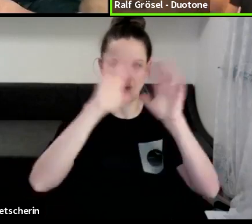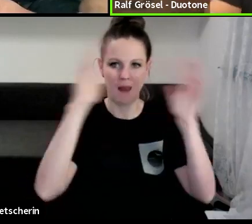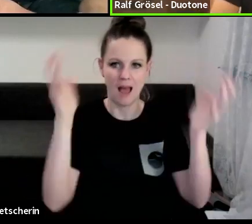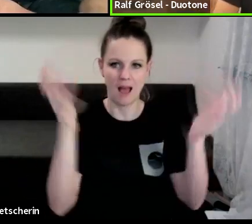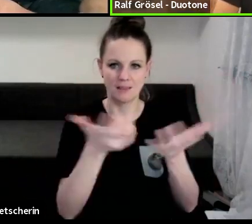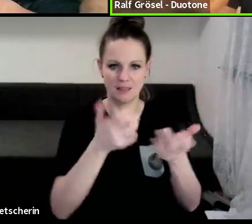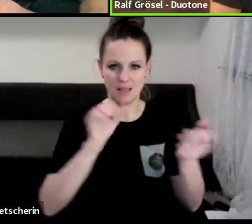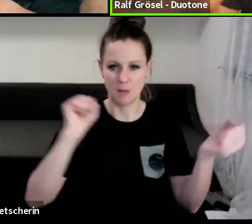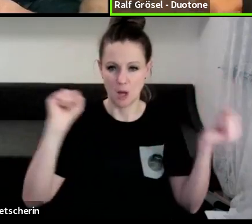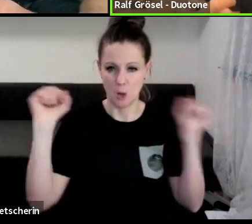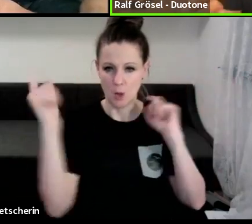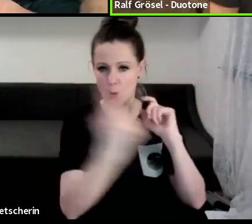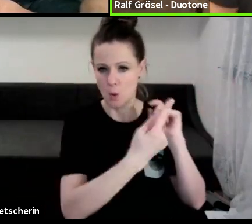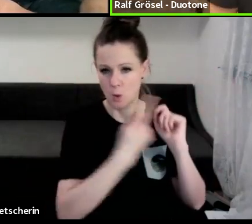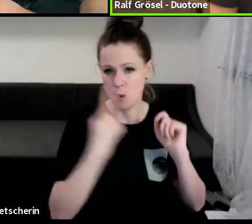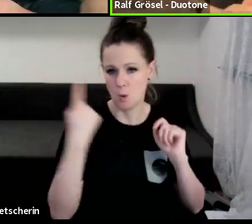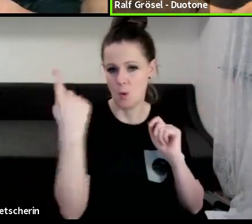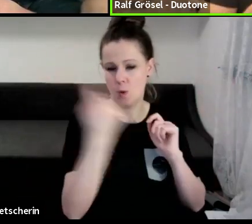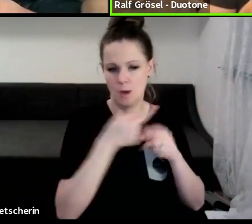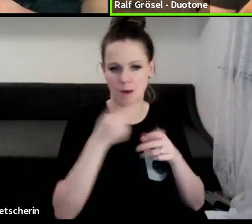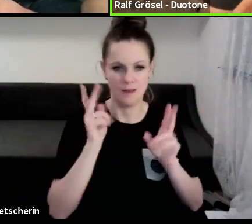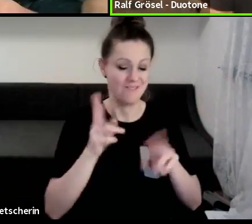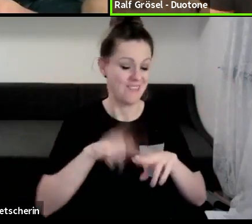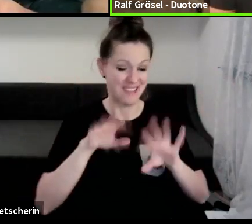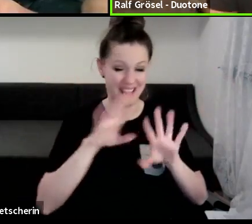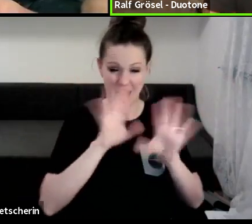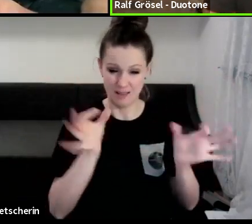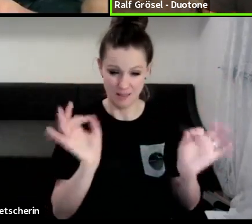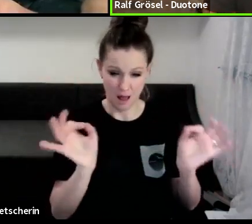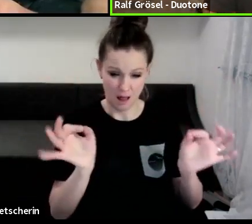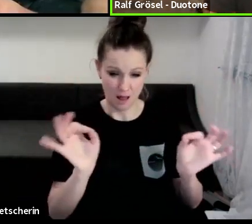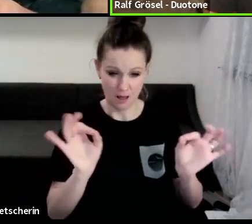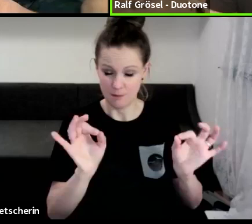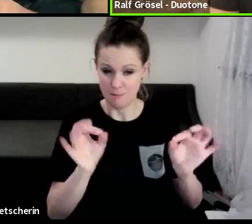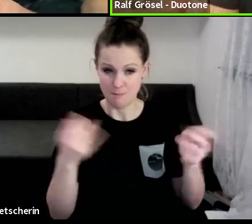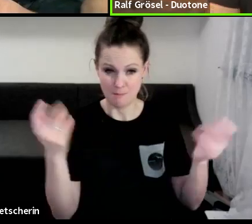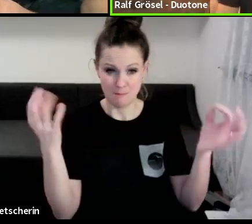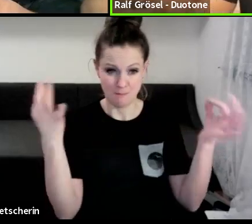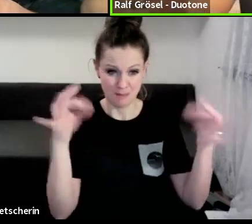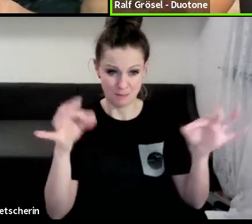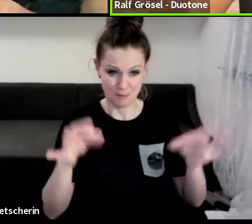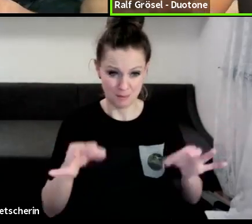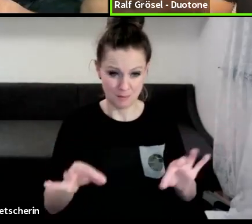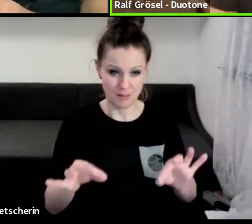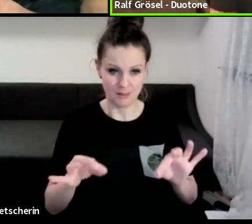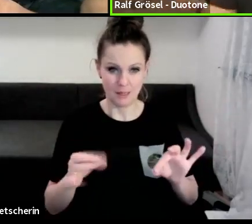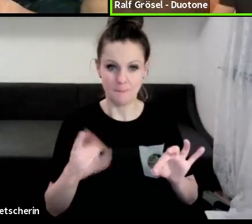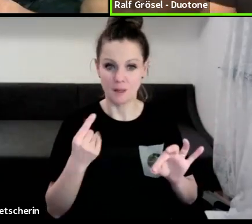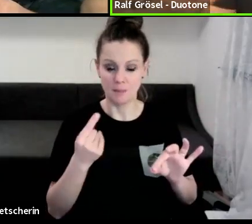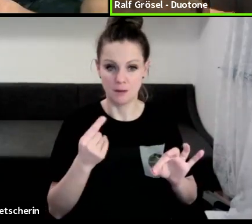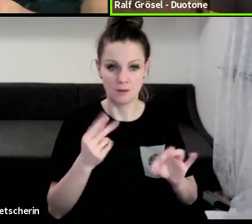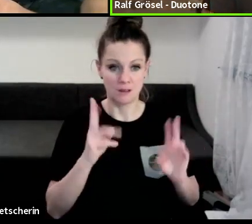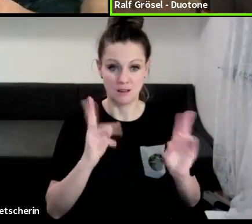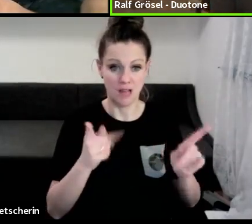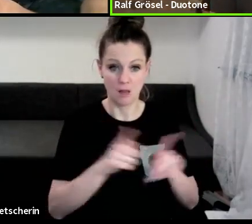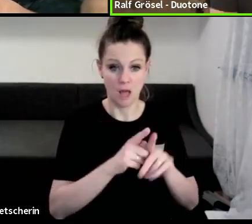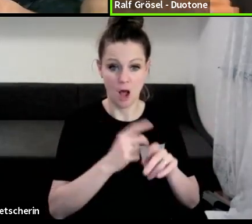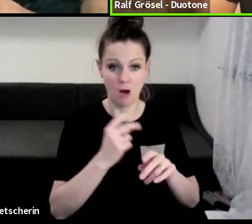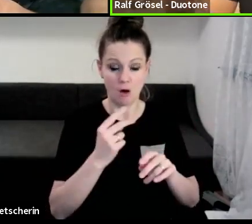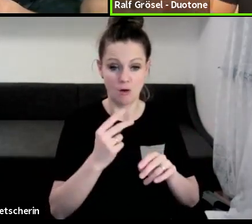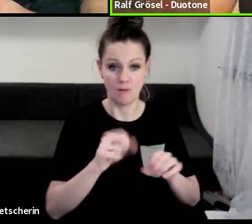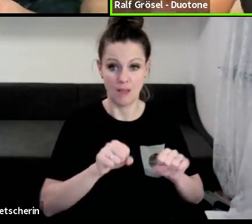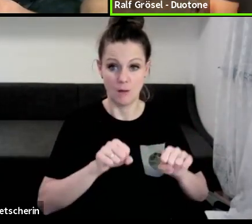Und wenn ich das richtig gut mache und wenn alles richtig zusammenpasst, dann kannst du mit der theoretisch einfach steigen auch.